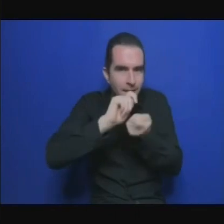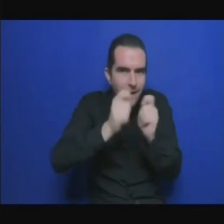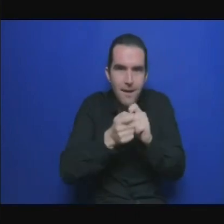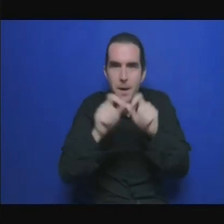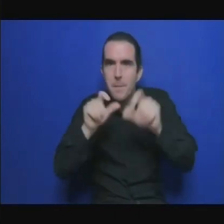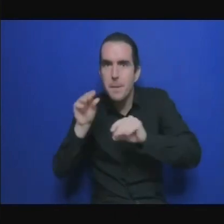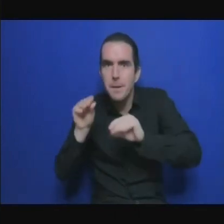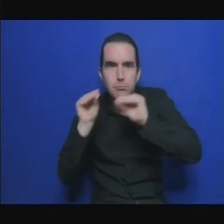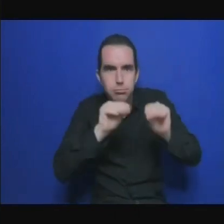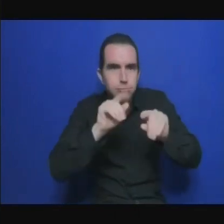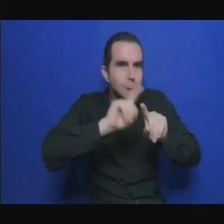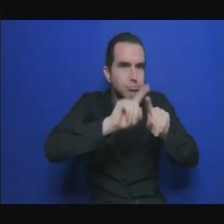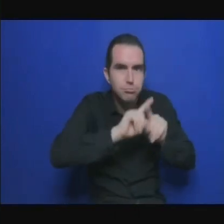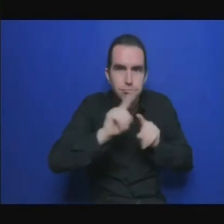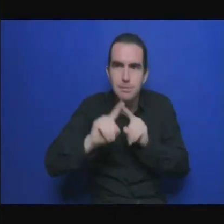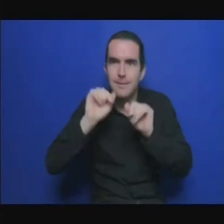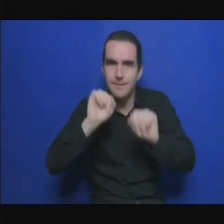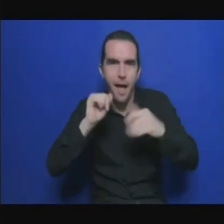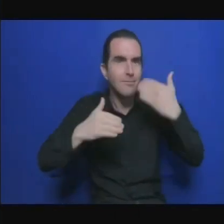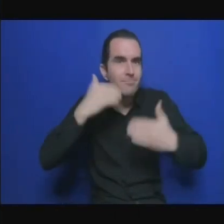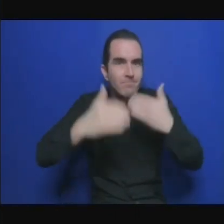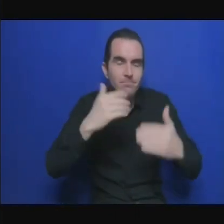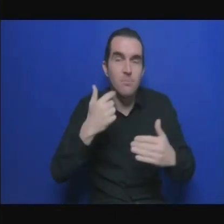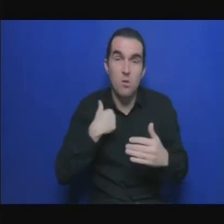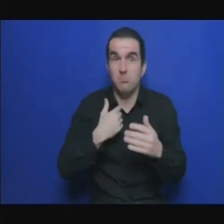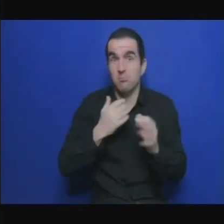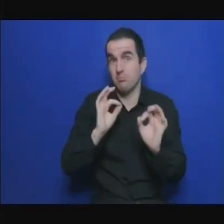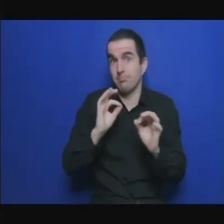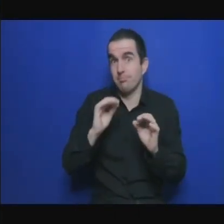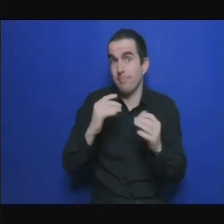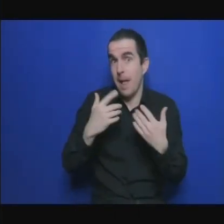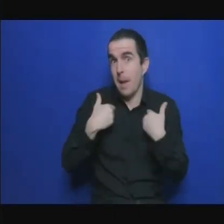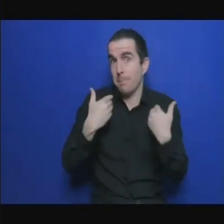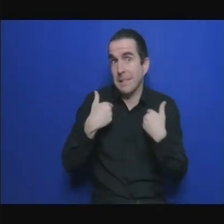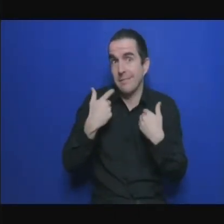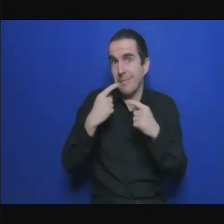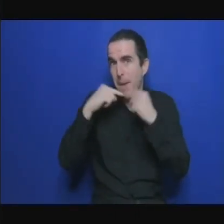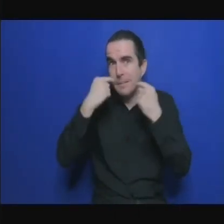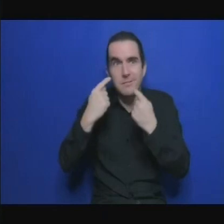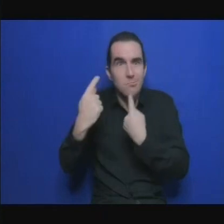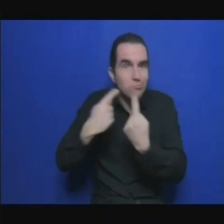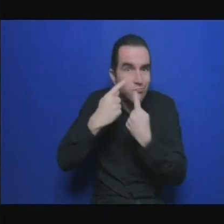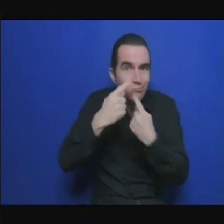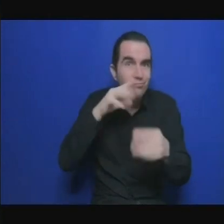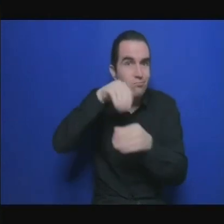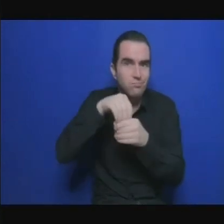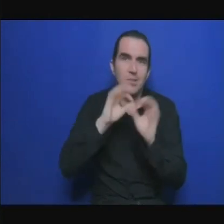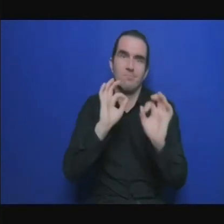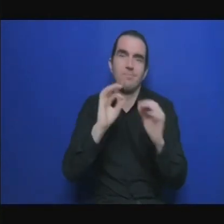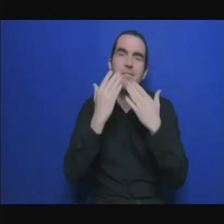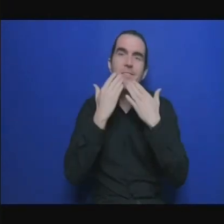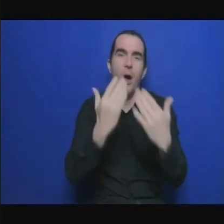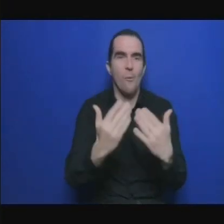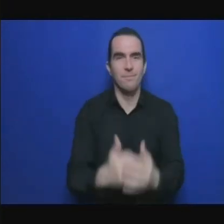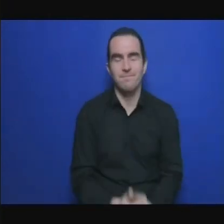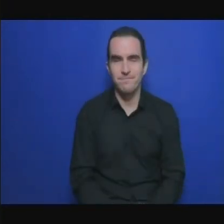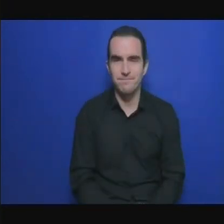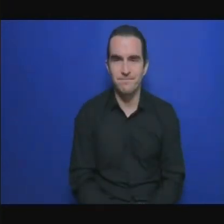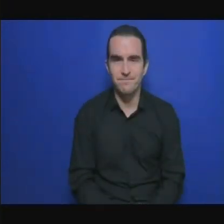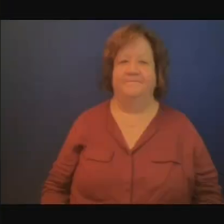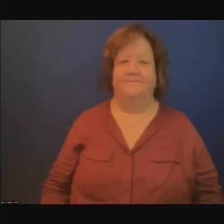merci beaucoup j'aimerais donner la parole à Albert s'il est en ligne